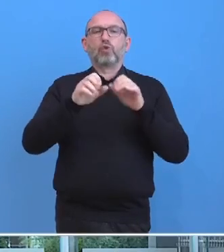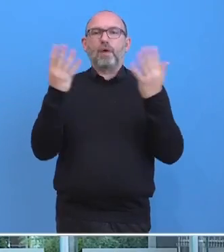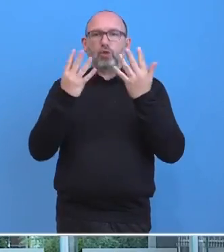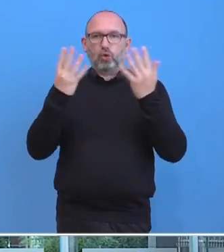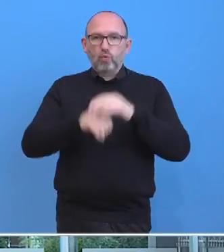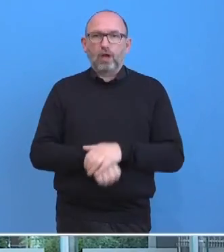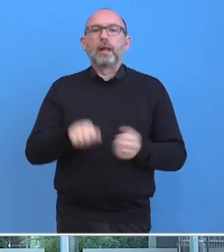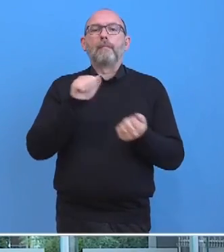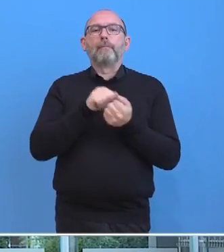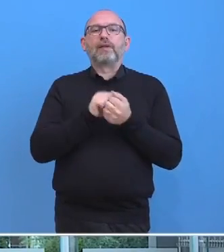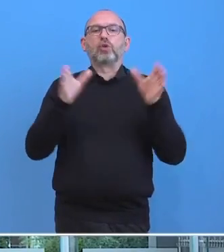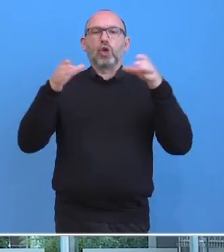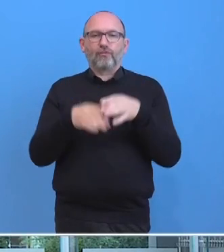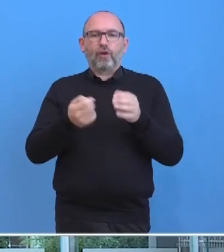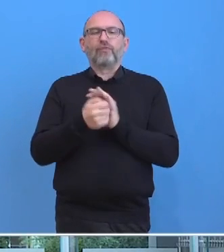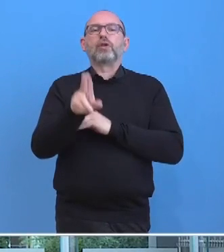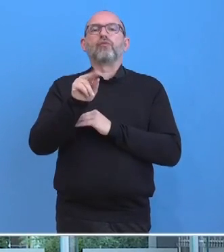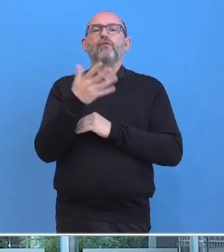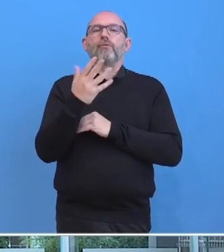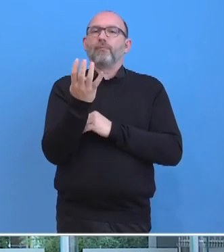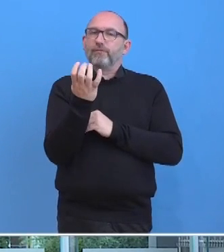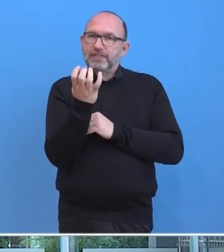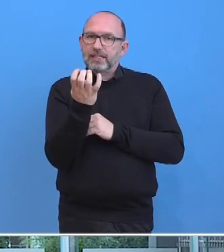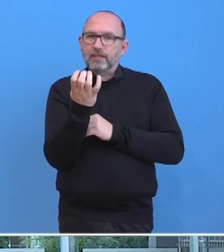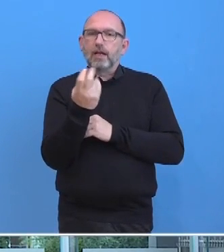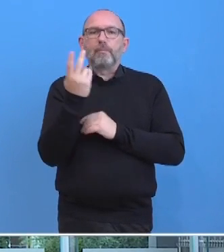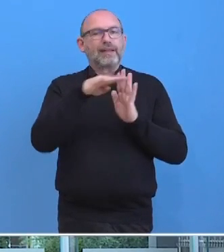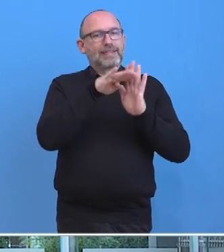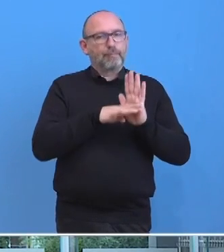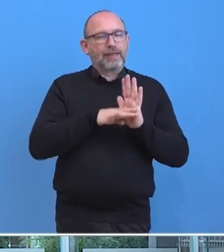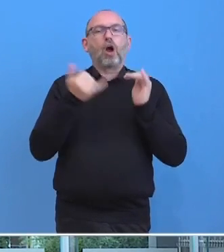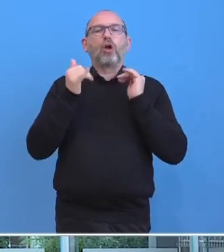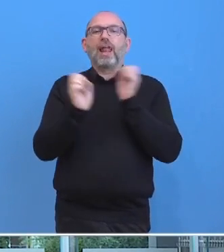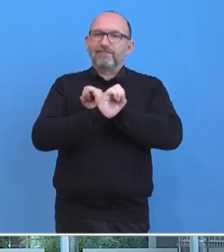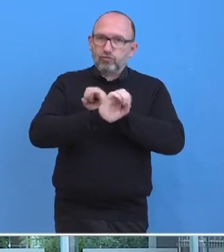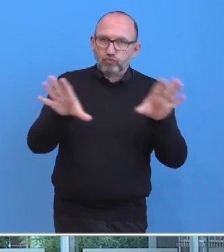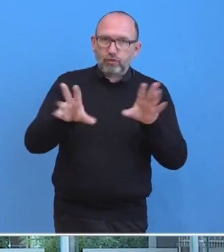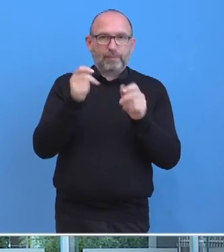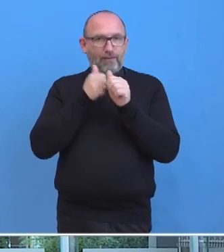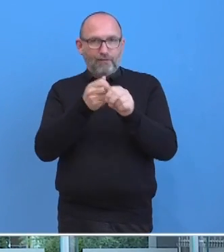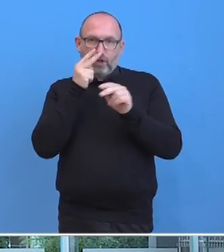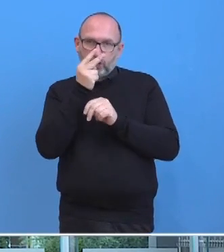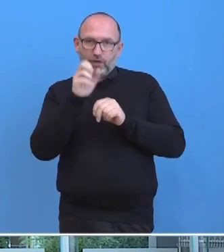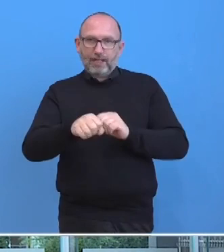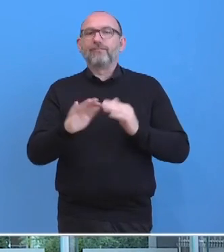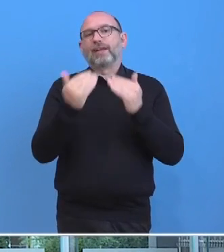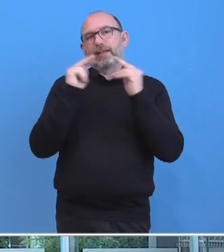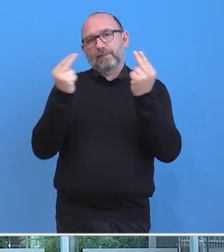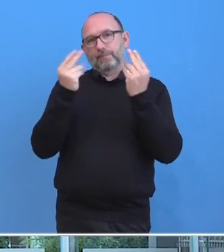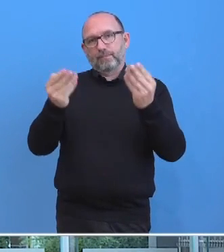Pressekonferenz um 12.45 Uhr. Beide Termine natürlich auch im Livestream abrufbar und verfolgbar. Vielen Dank.